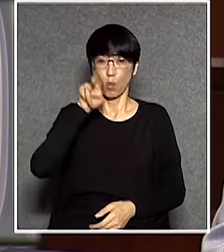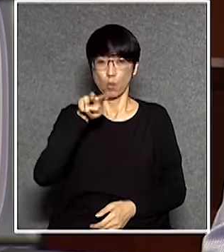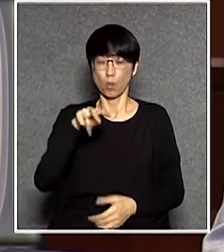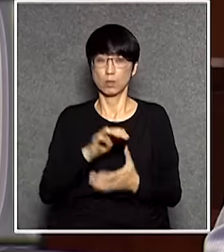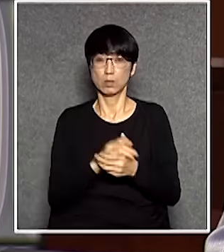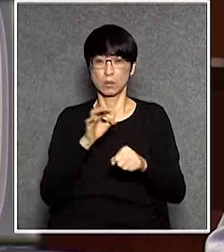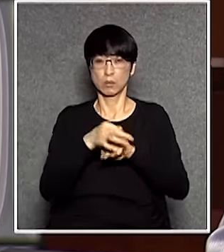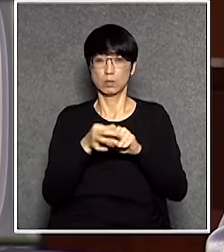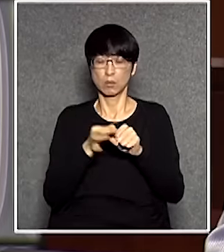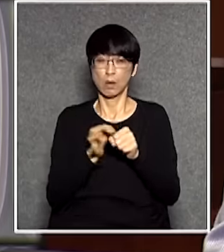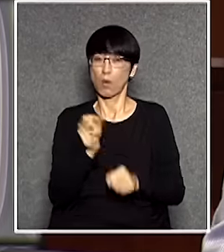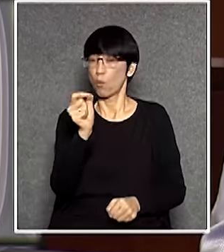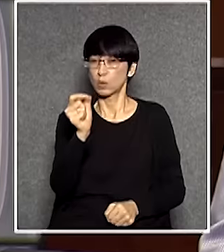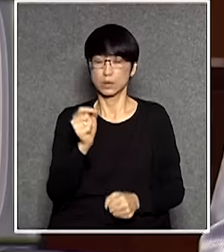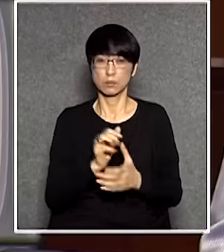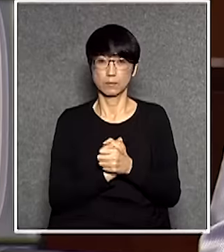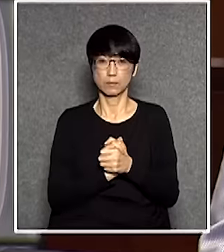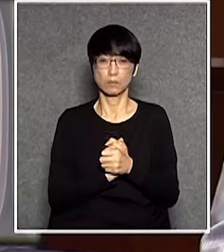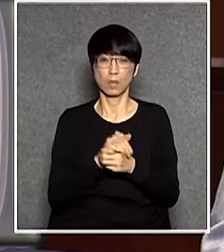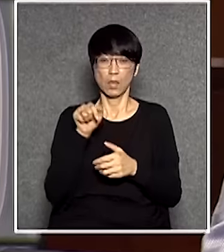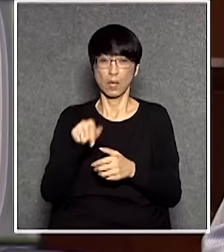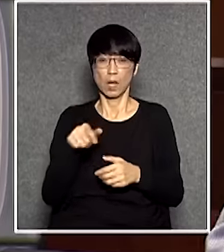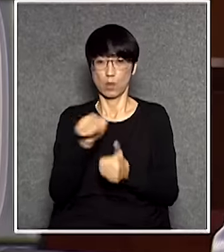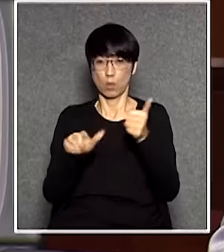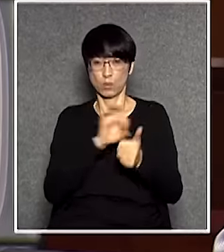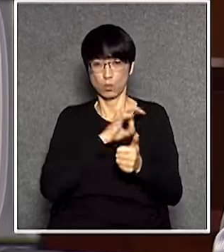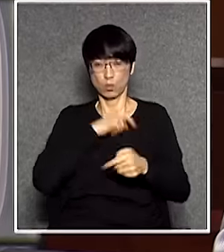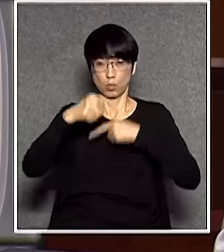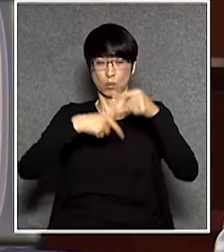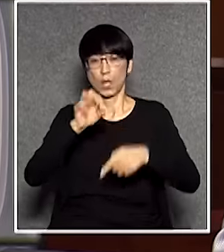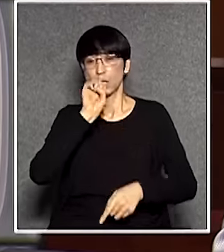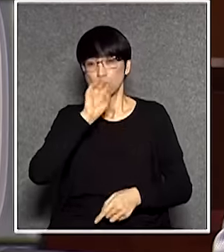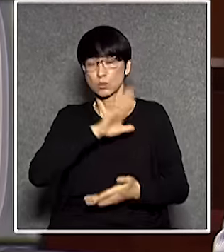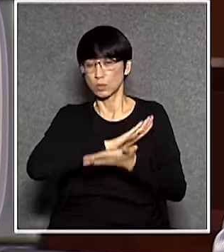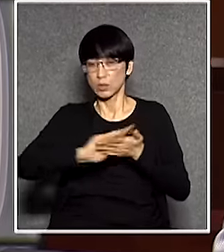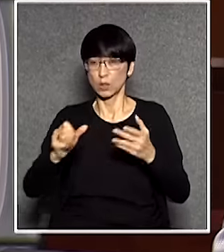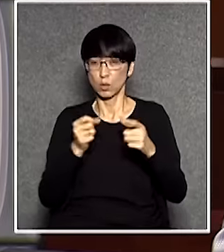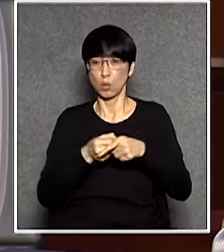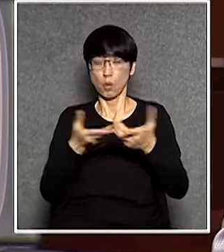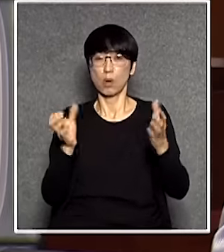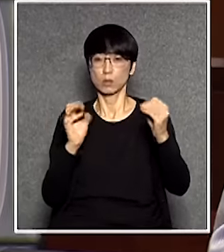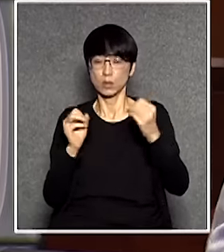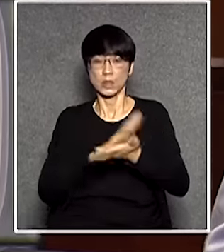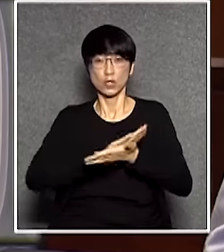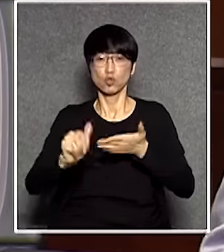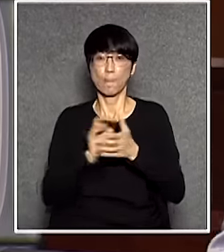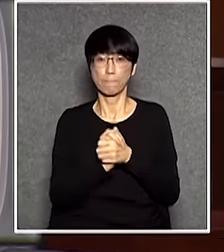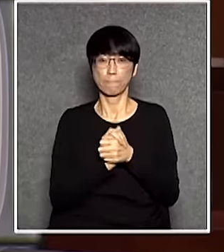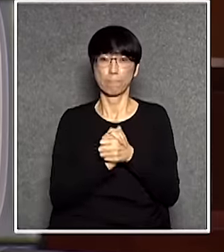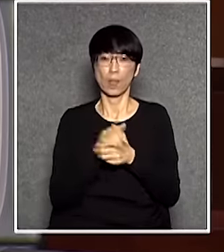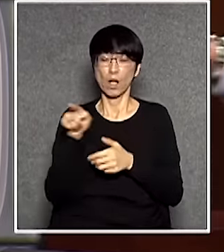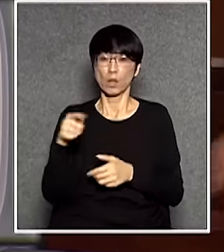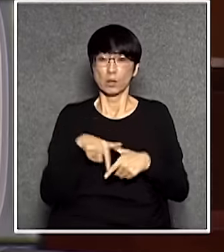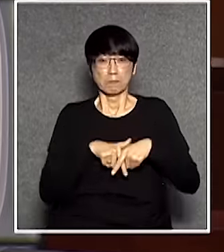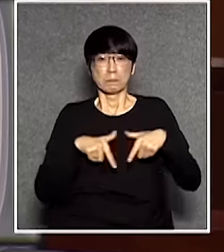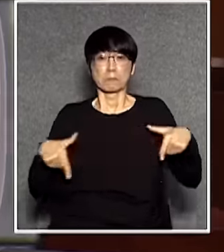國家是寥寥可數我們在一個帳委會裏面已經過得清清楚楚在一個公開聆訊那裏是不是他竟然夠膽